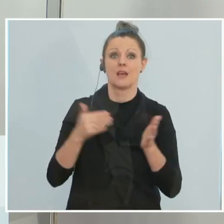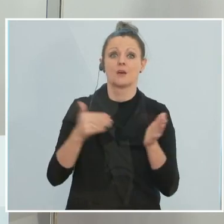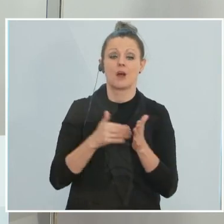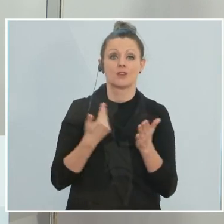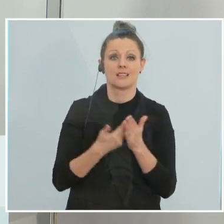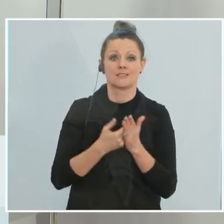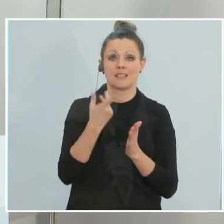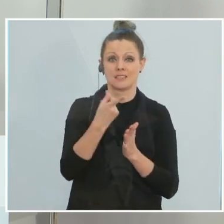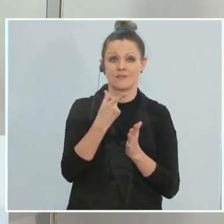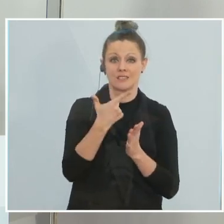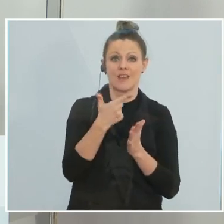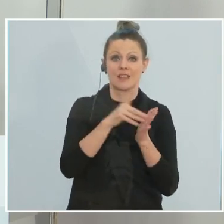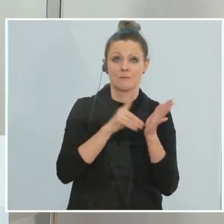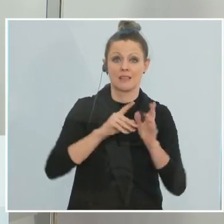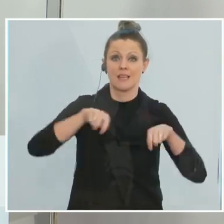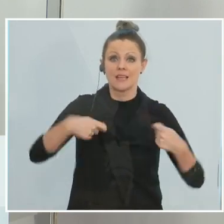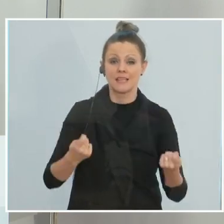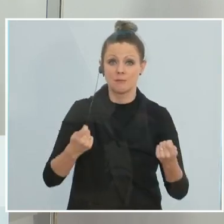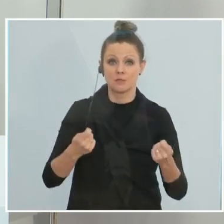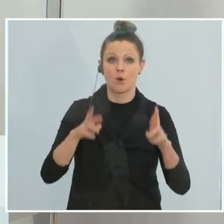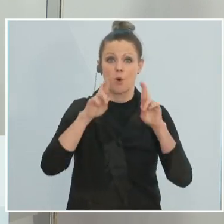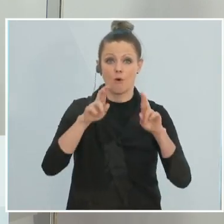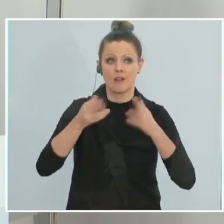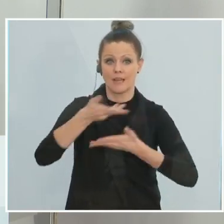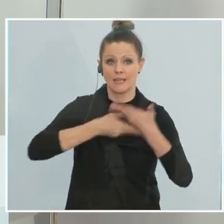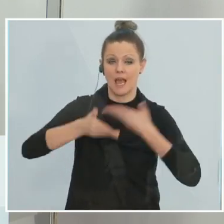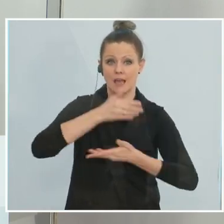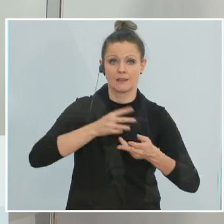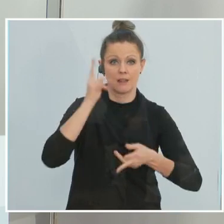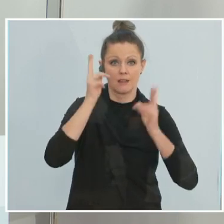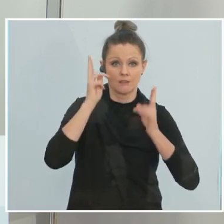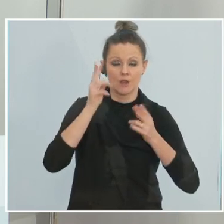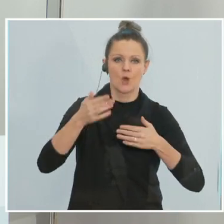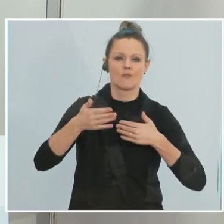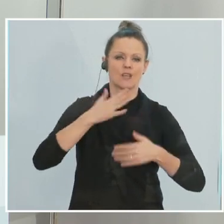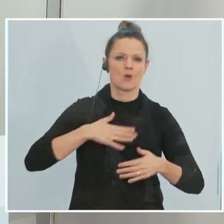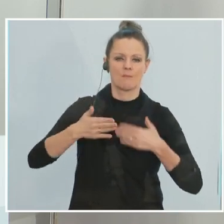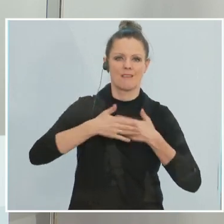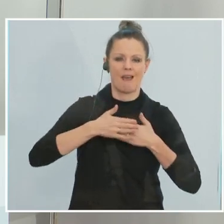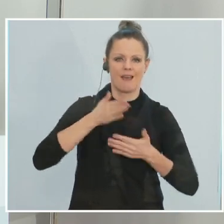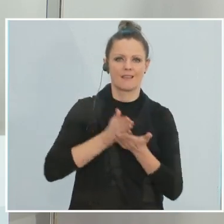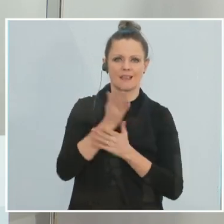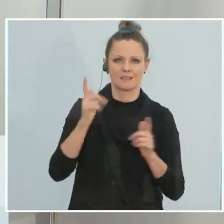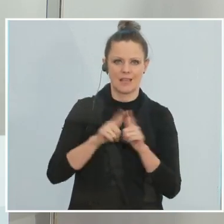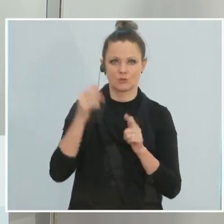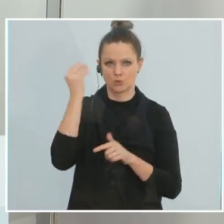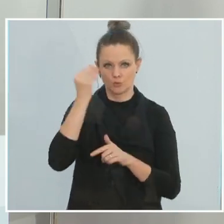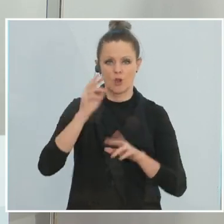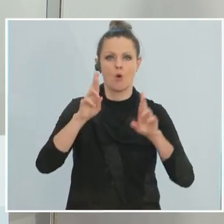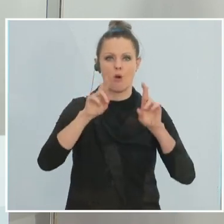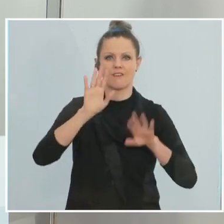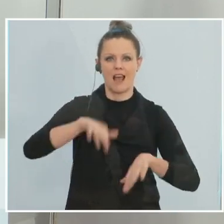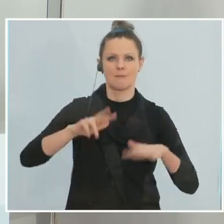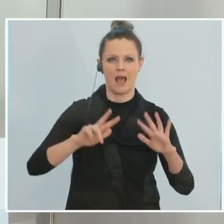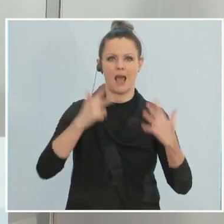Daten, die wir genannt haben. Hoffentlich Handel, körpernahe Dienstleister, Museen und Schulen ab dem 8.